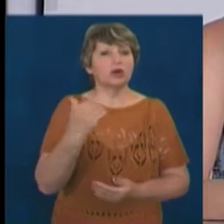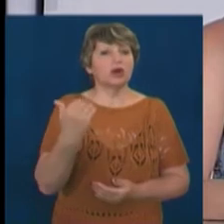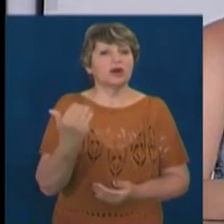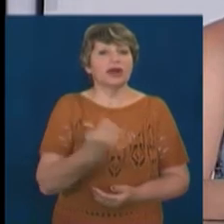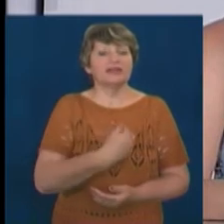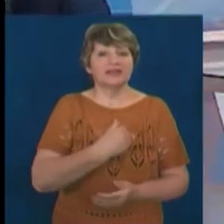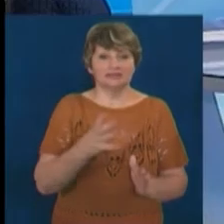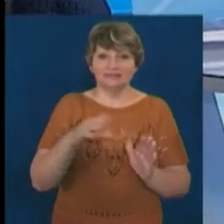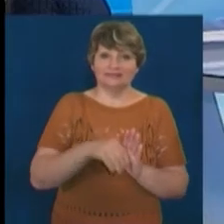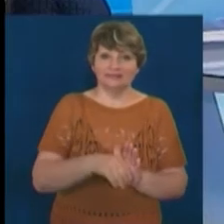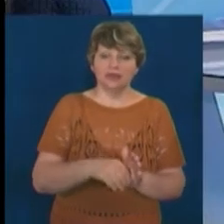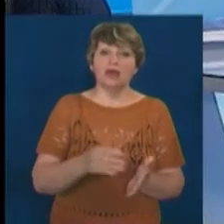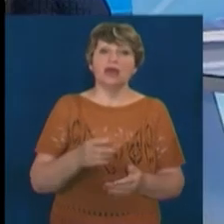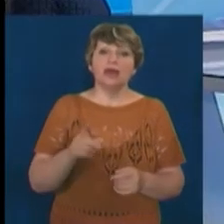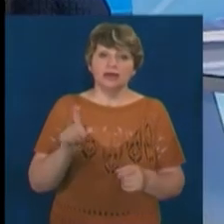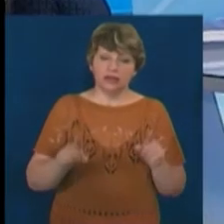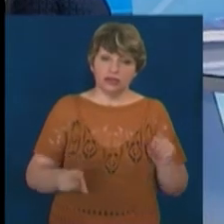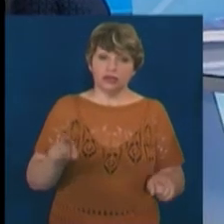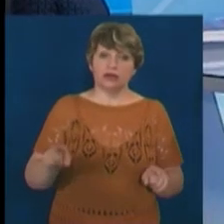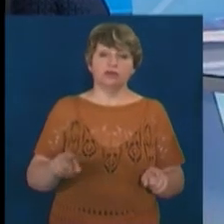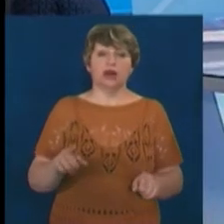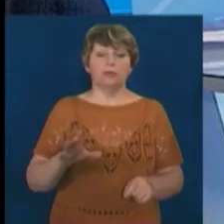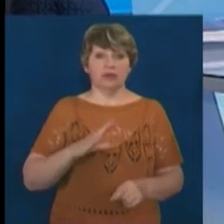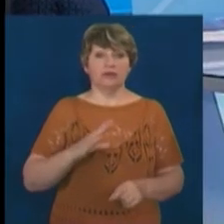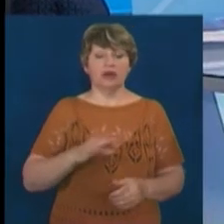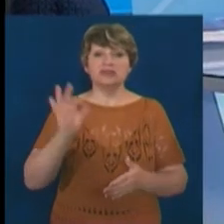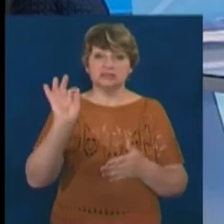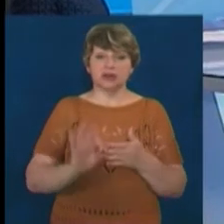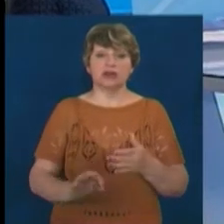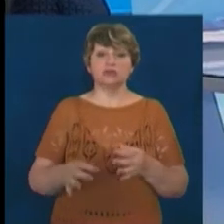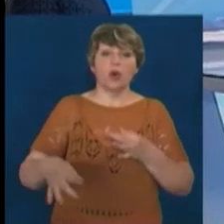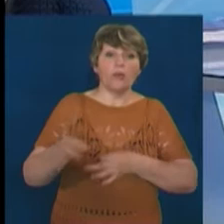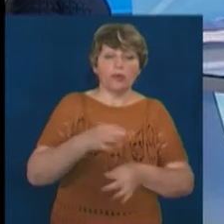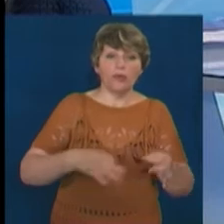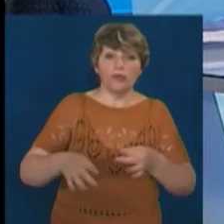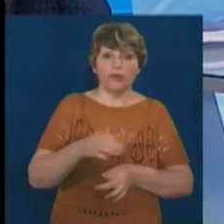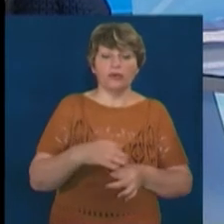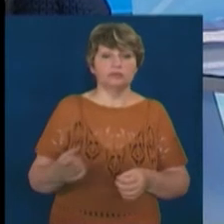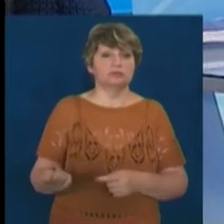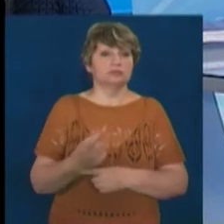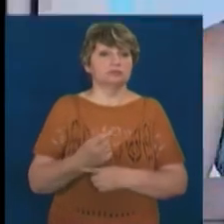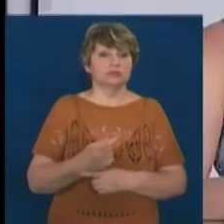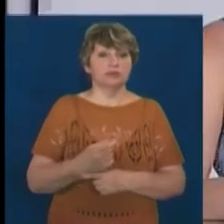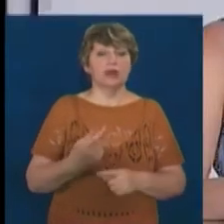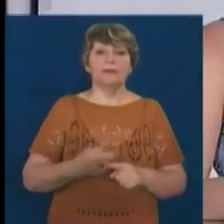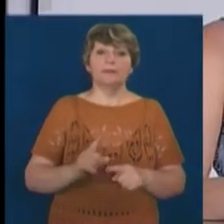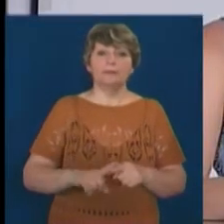без ідеї, і воно народжується на перших заняттях. Процесі обговорює, процесі сплакування. У нас перша складова частина інкубатору – це